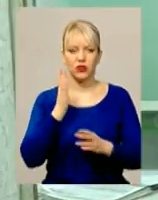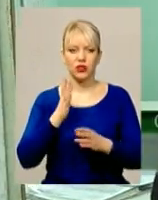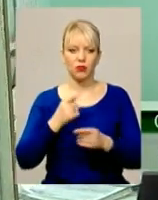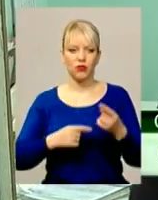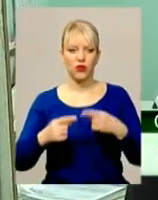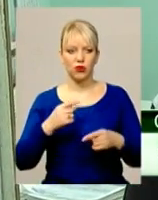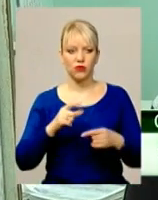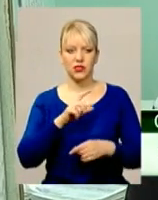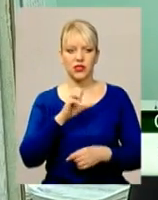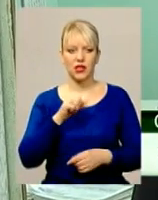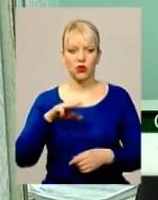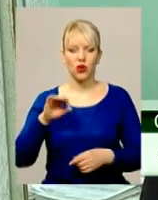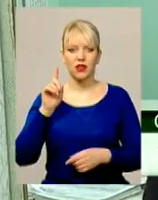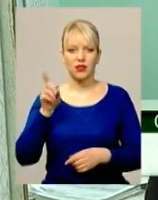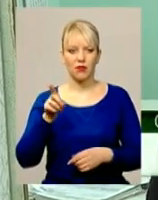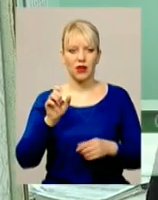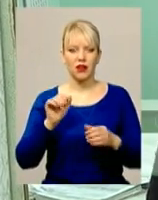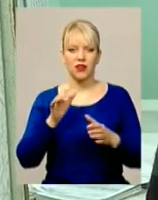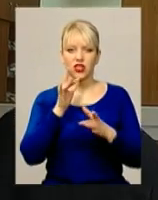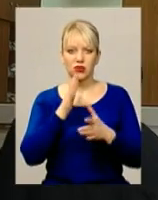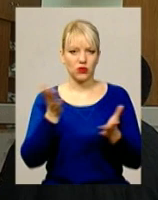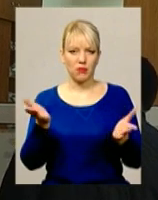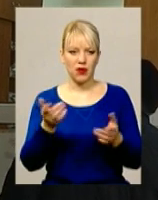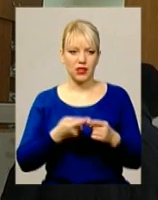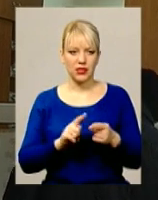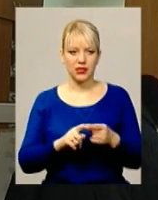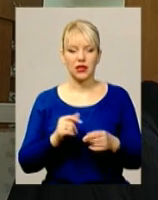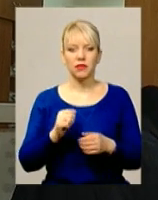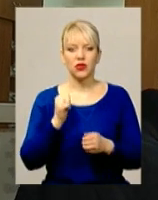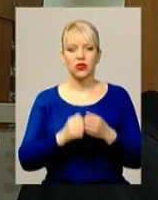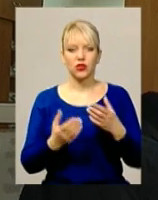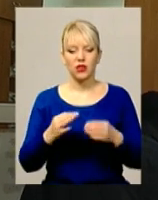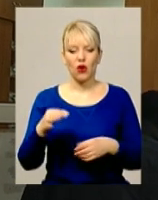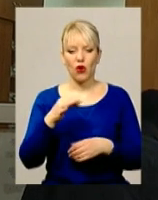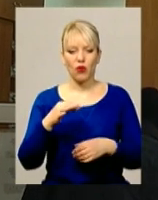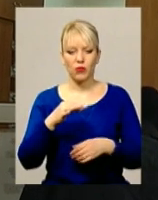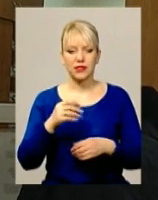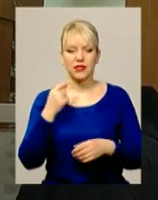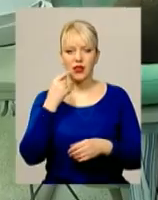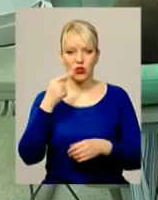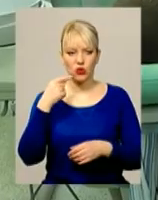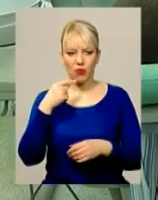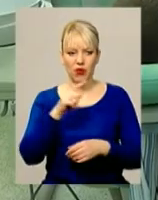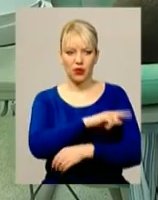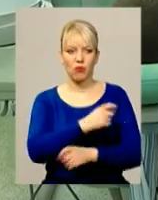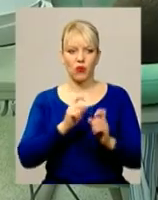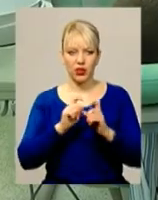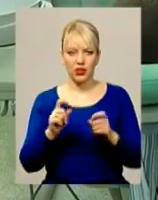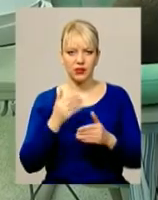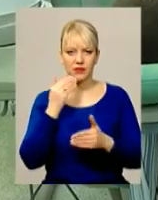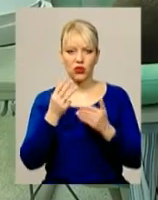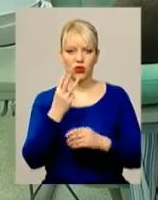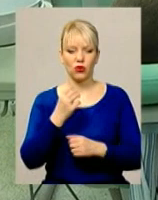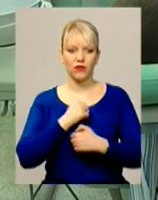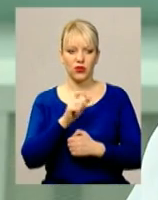Там, можна сказати, на це немає час. Щодня до обласної стомат поліклініки звертаються щонайменше троє військових.